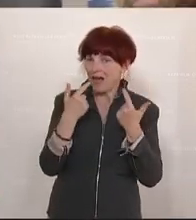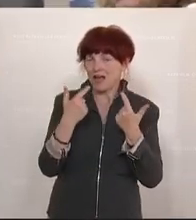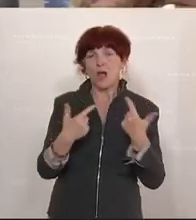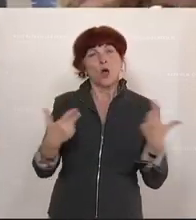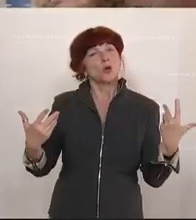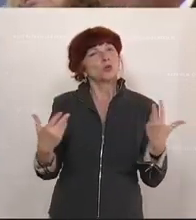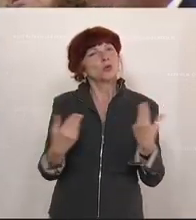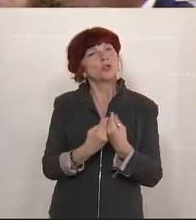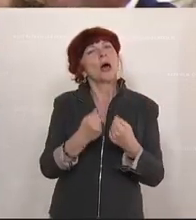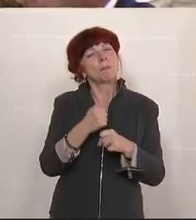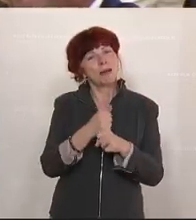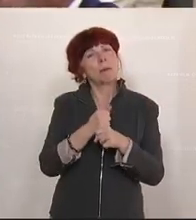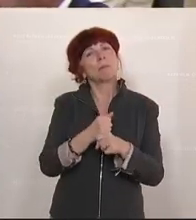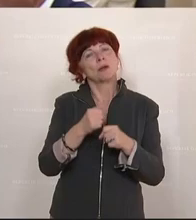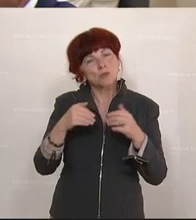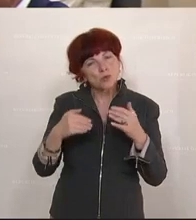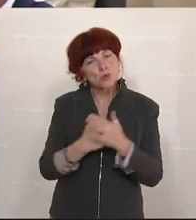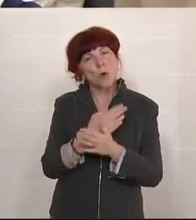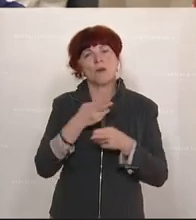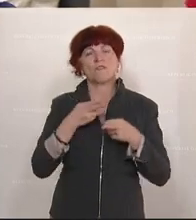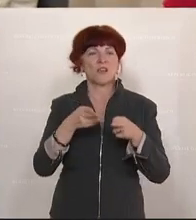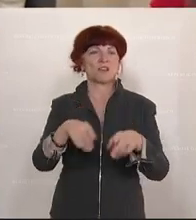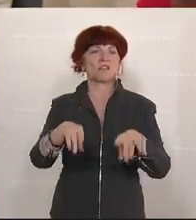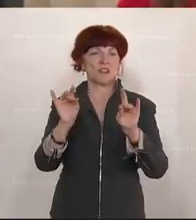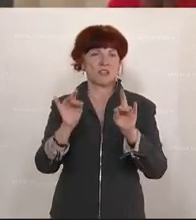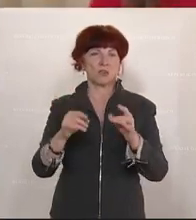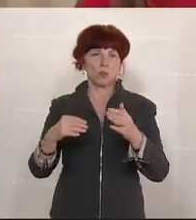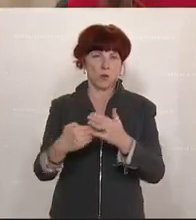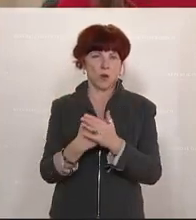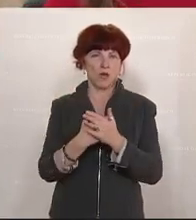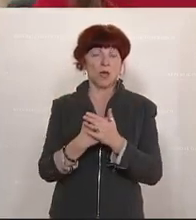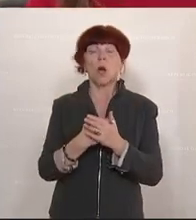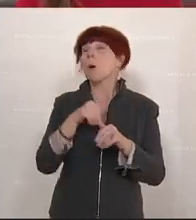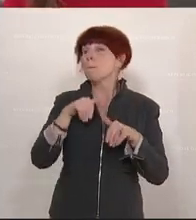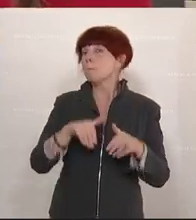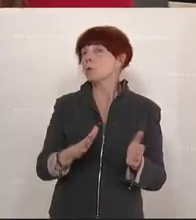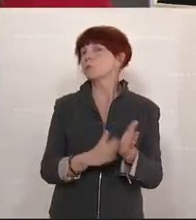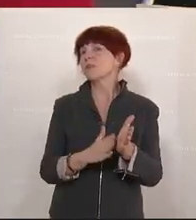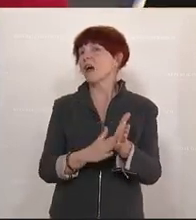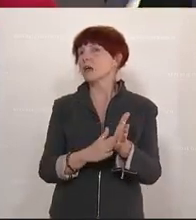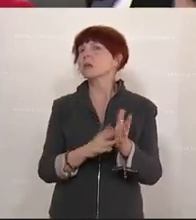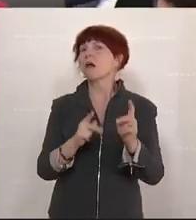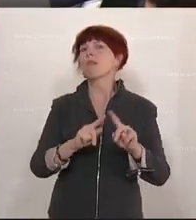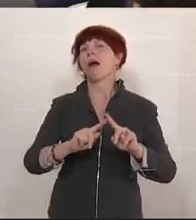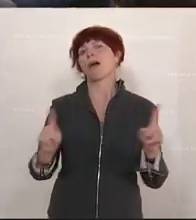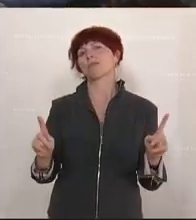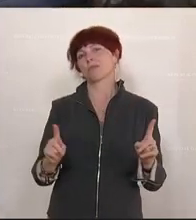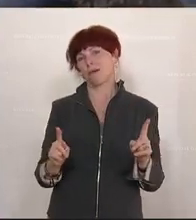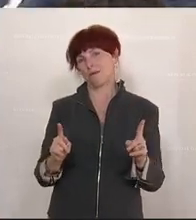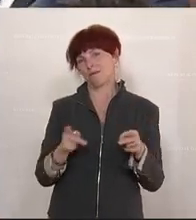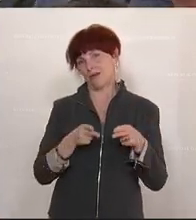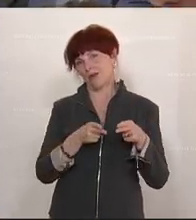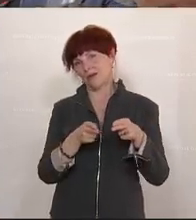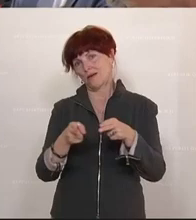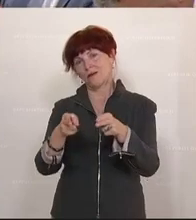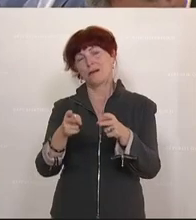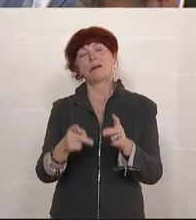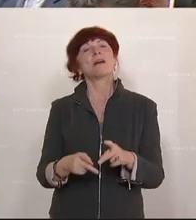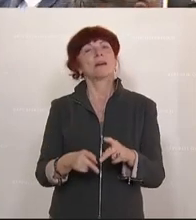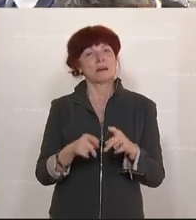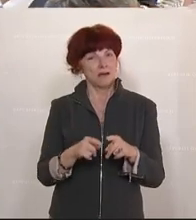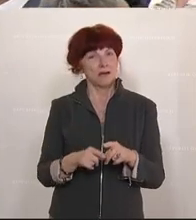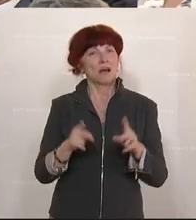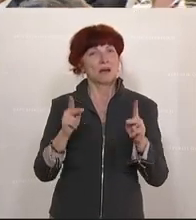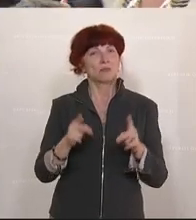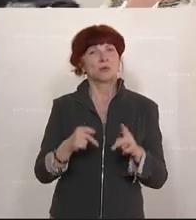auch wieder neu finden müssen. Wir werden beweisen müssen, dass es anders geht, dass Gerichte klären, was eben zu